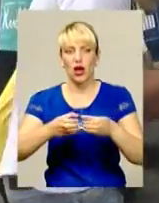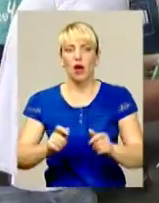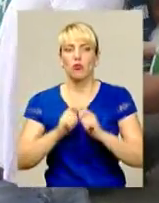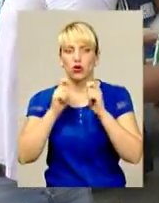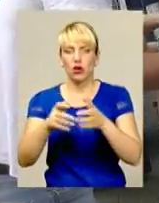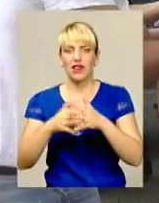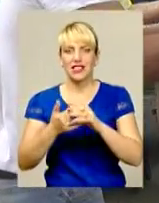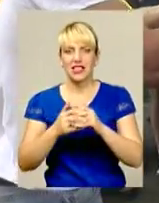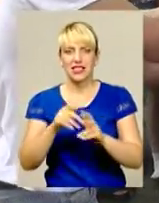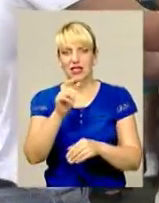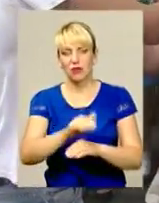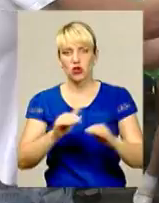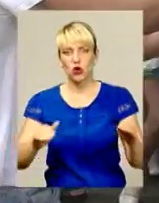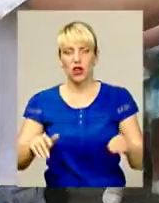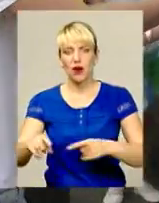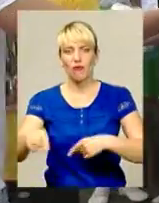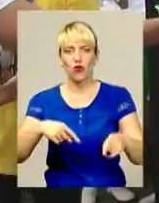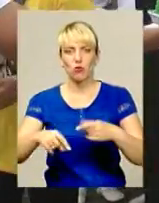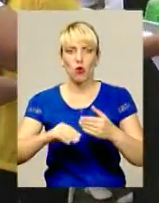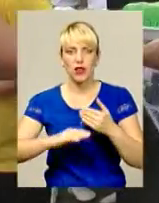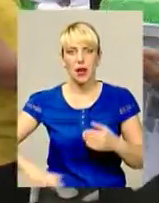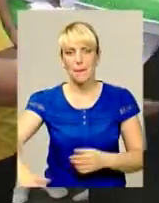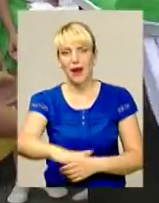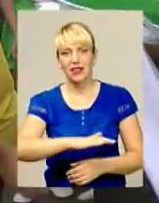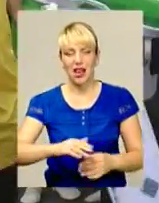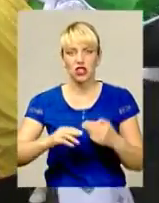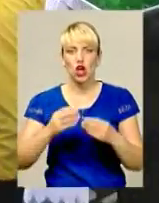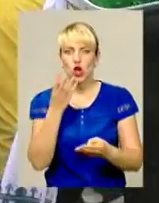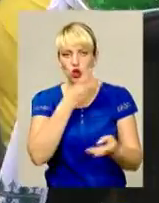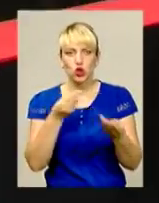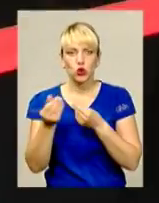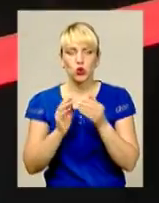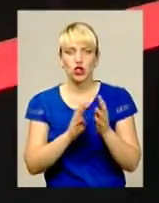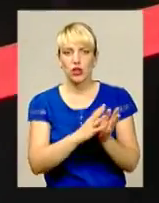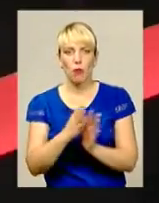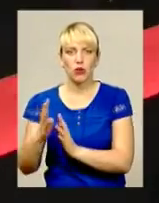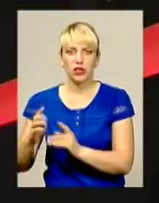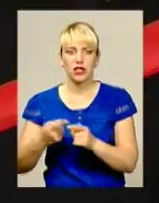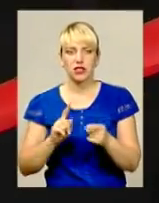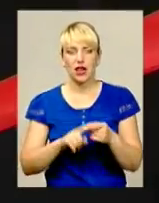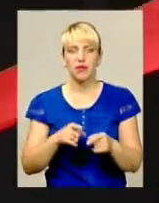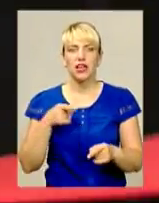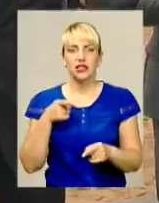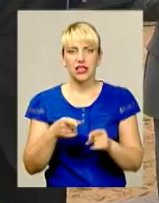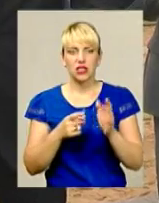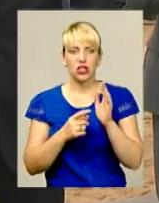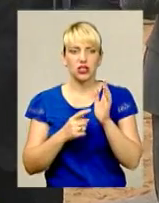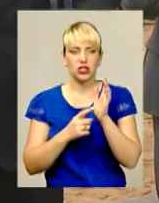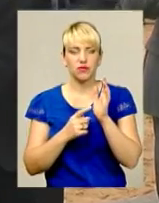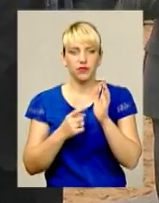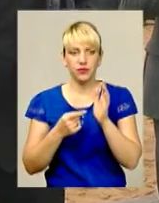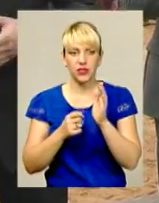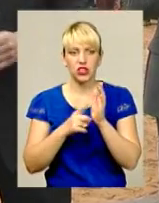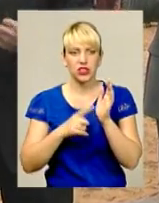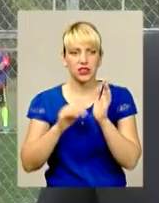подарувало сільським школярам футбольний майданчик і штучним покриттям площею 700 квадратних метрів та вартістю 600 тисяч гривень. Символічну стрічку